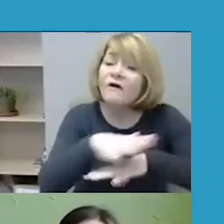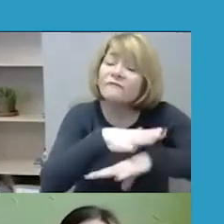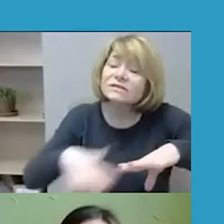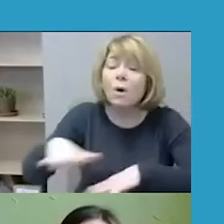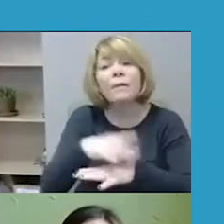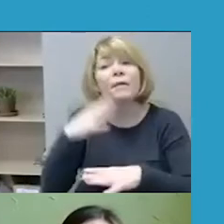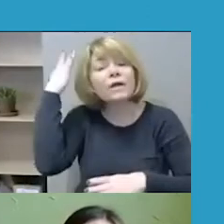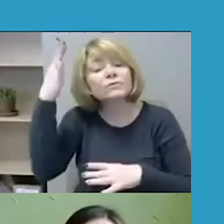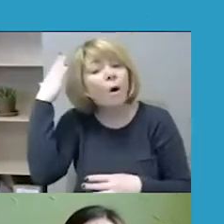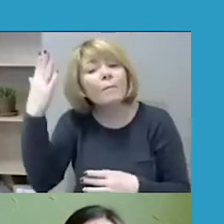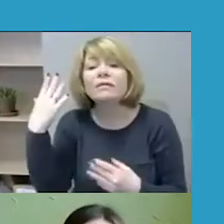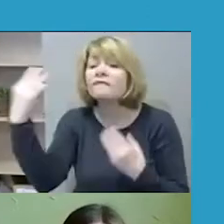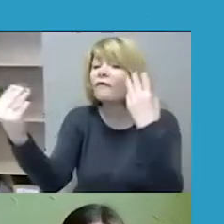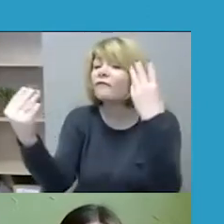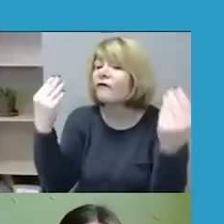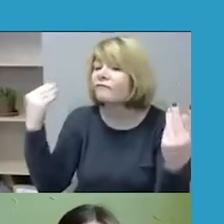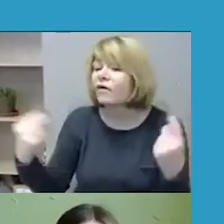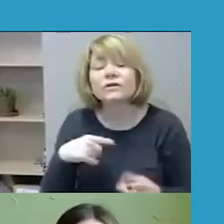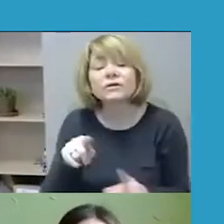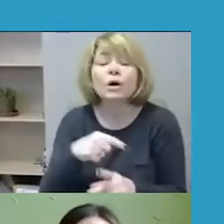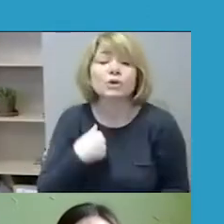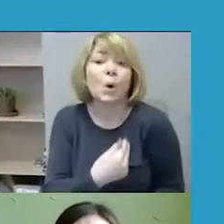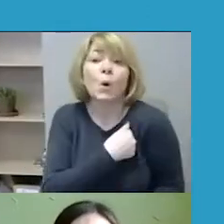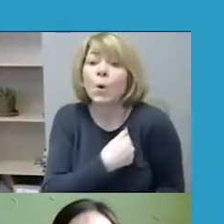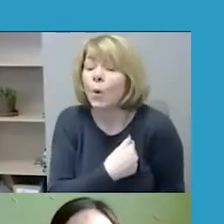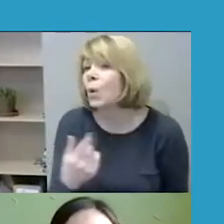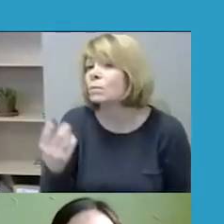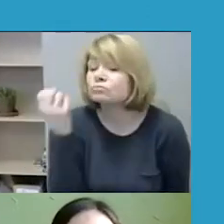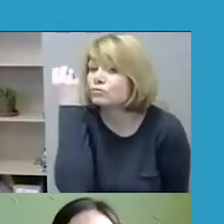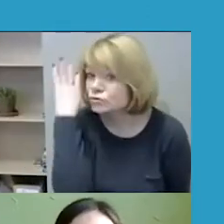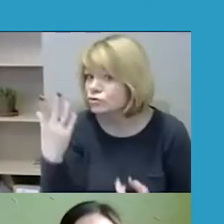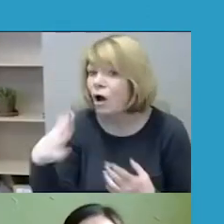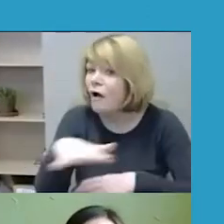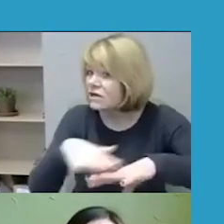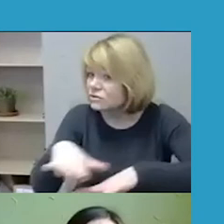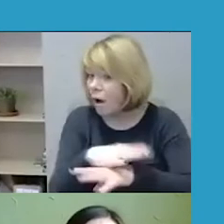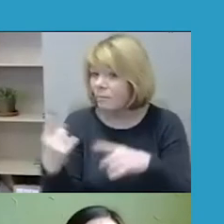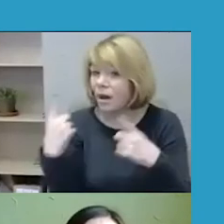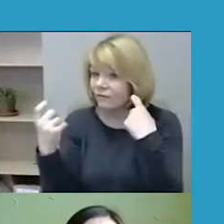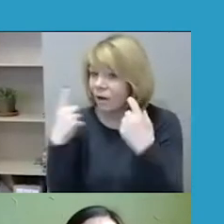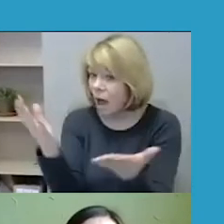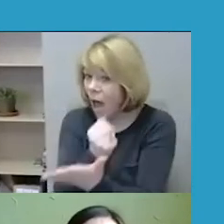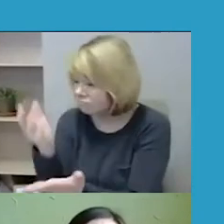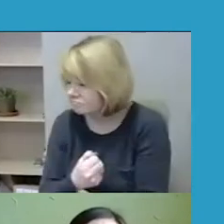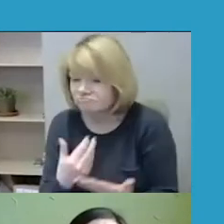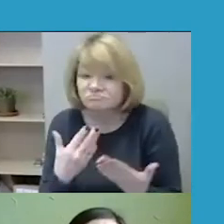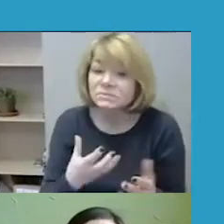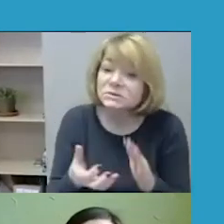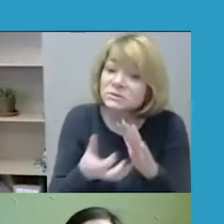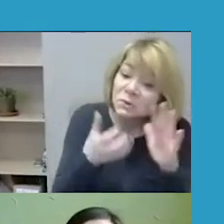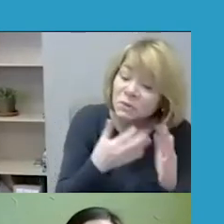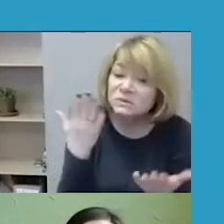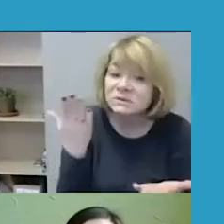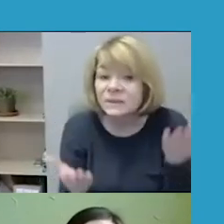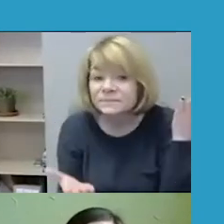apklauso, kurią sėkime išsiaiškinti visuomenės informotumą. Tai pirmiausia, kalbant apie intervius su